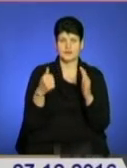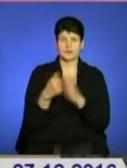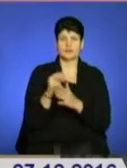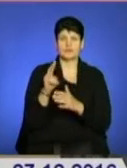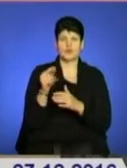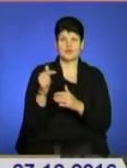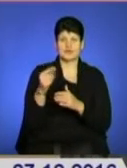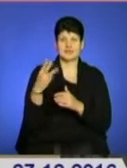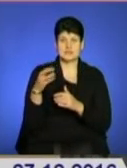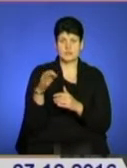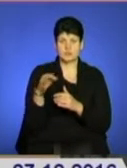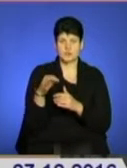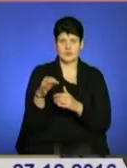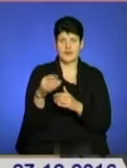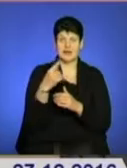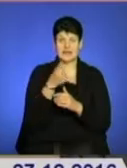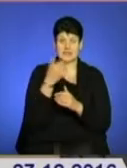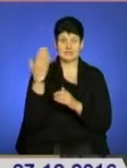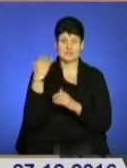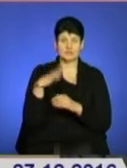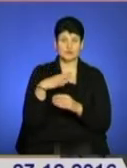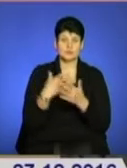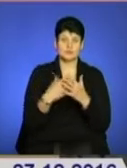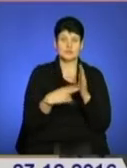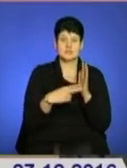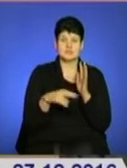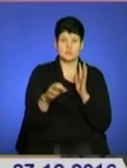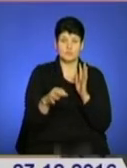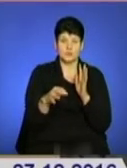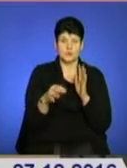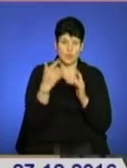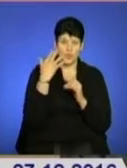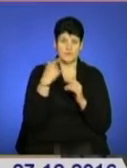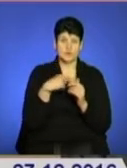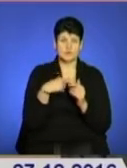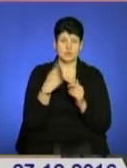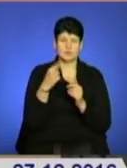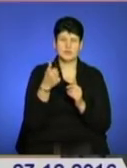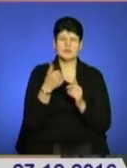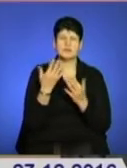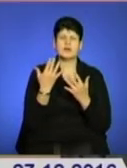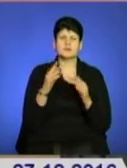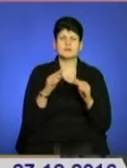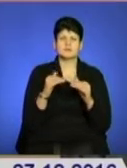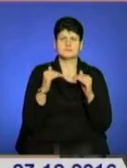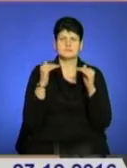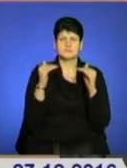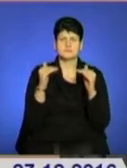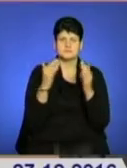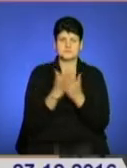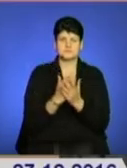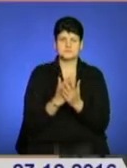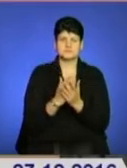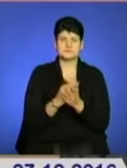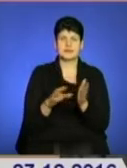гривень десь 30 копійок, а рік тому вона була в межах 70 копійок. Уявіть собі, за 1 рік, як стрімко вона зросла. А